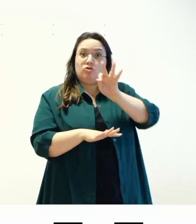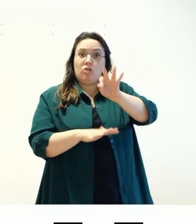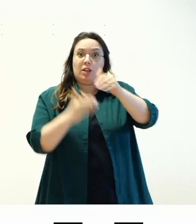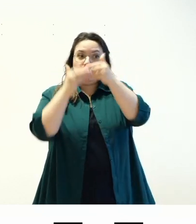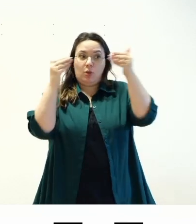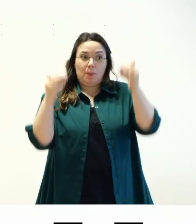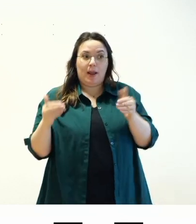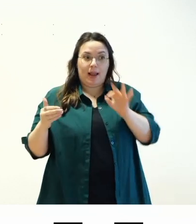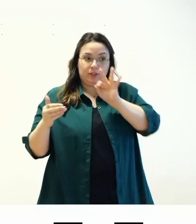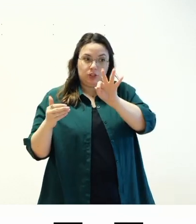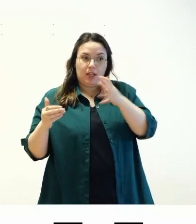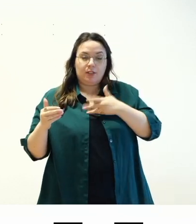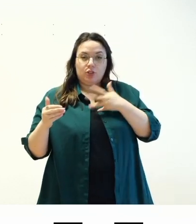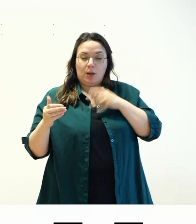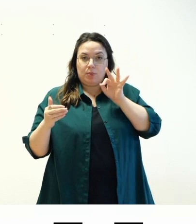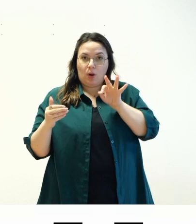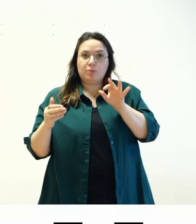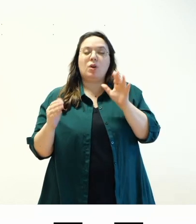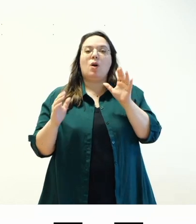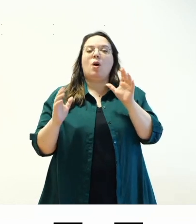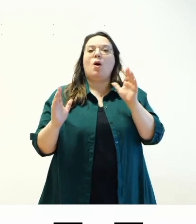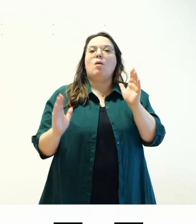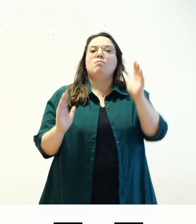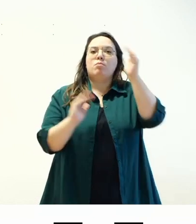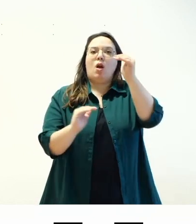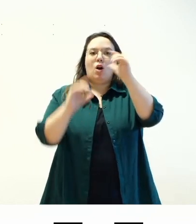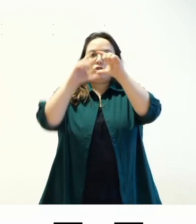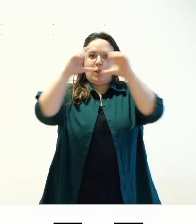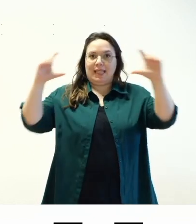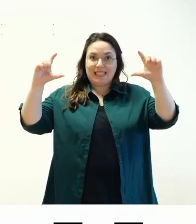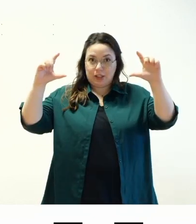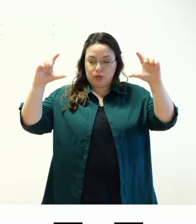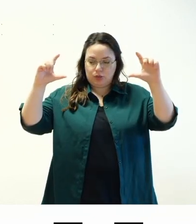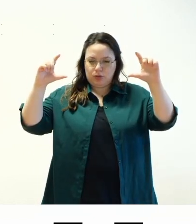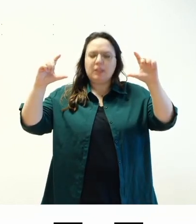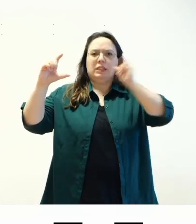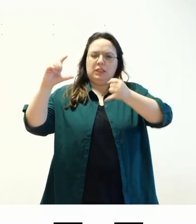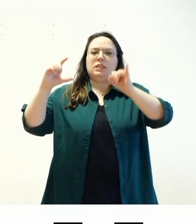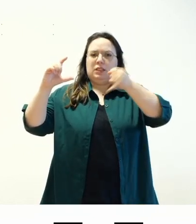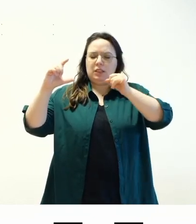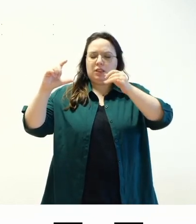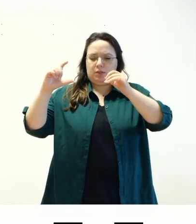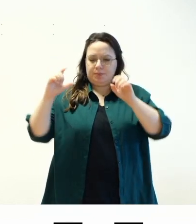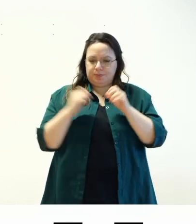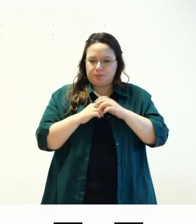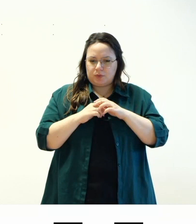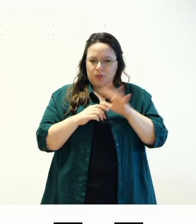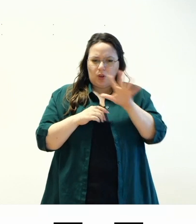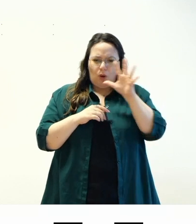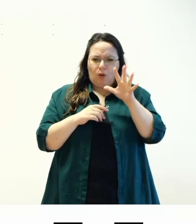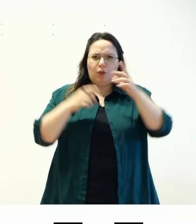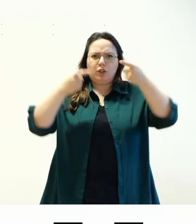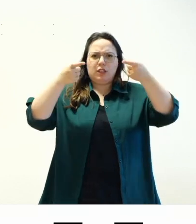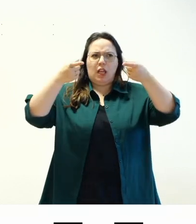blocco intestazione se non ricordo male sia un blocco intestazione no sia un blocco intestazione o forse il blocco titolo